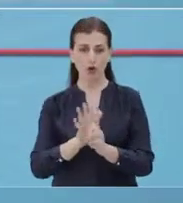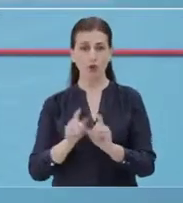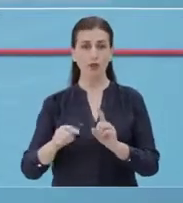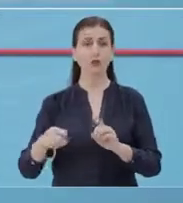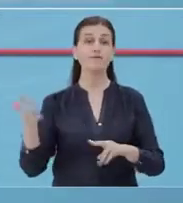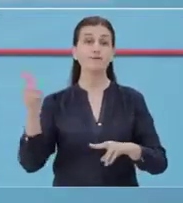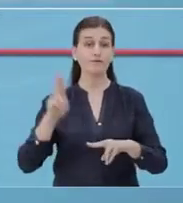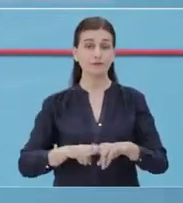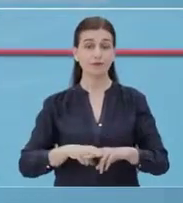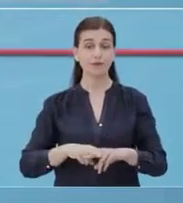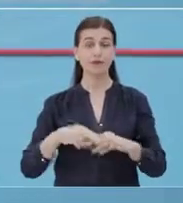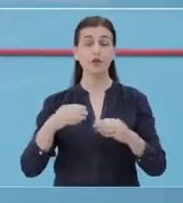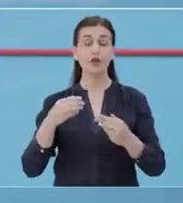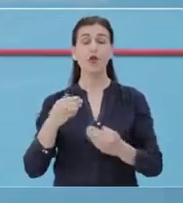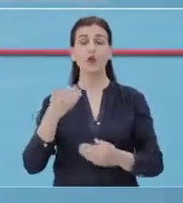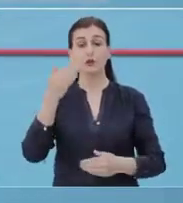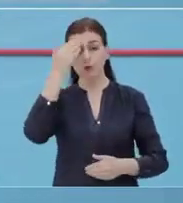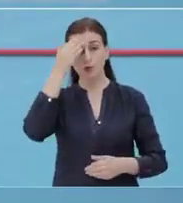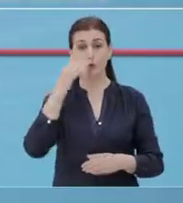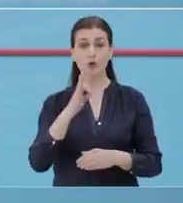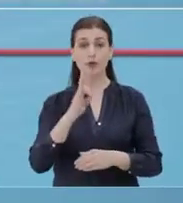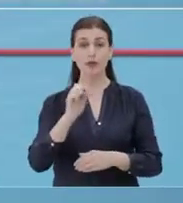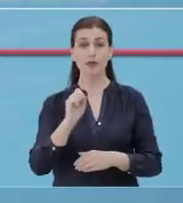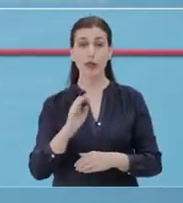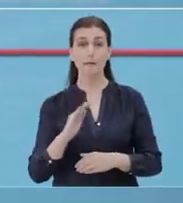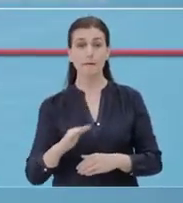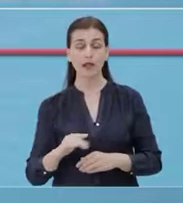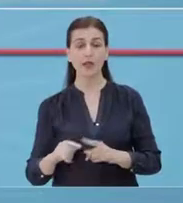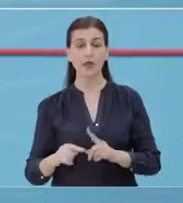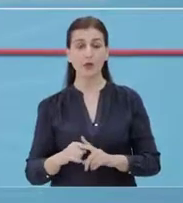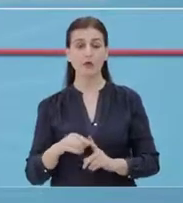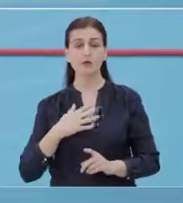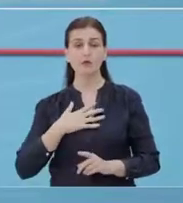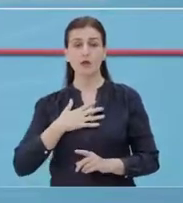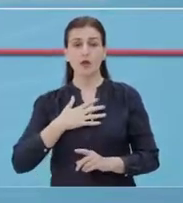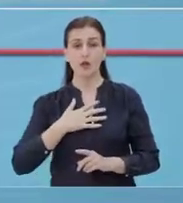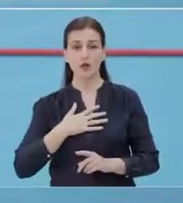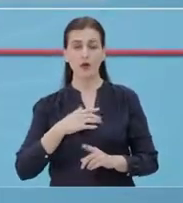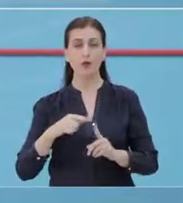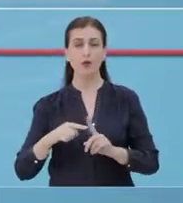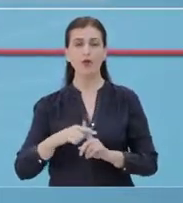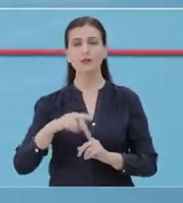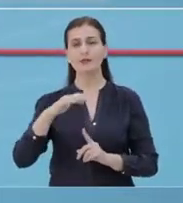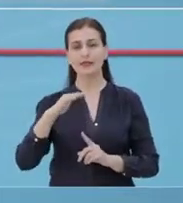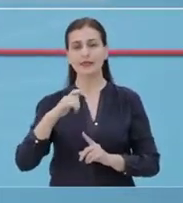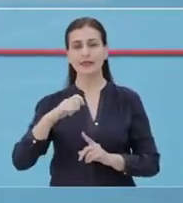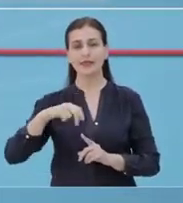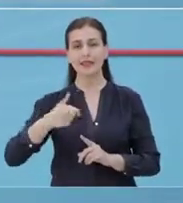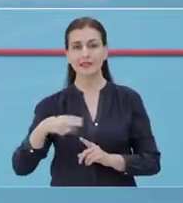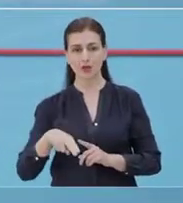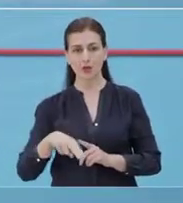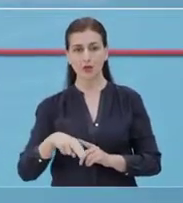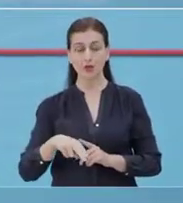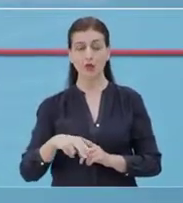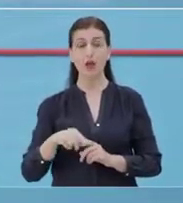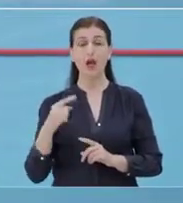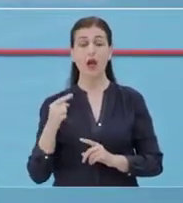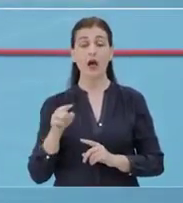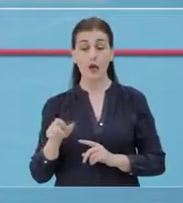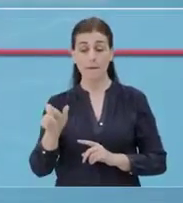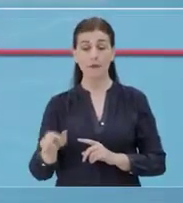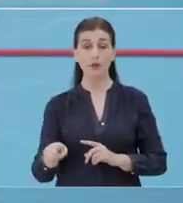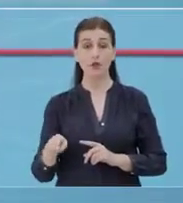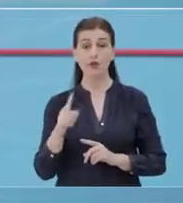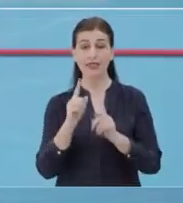vuan dhe edhe nga diabeti, nga asma bronkjale, nga ipertensioni arterial, dhe për një mëdhjet